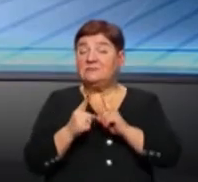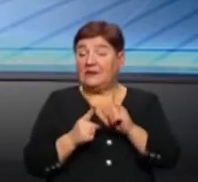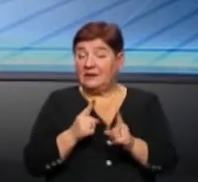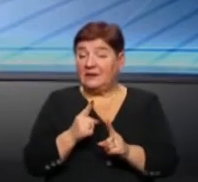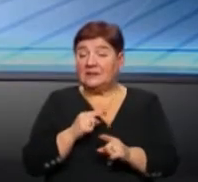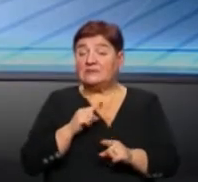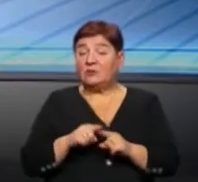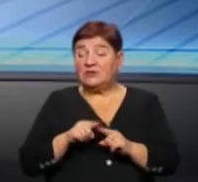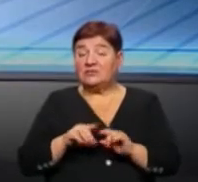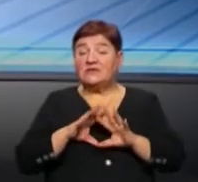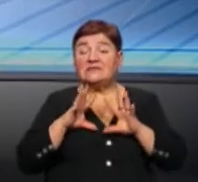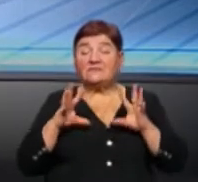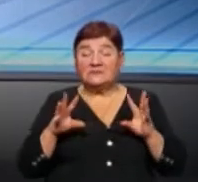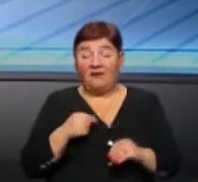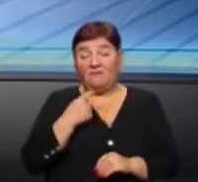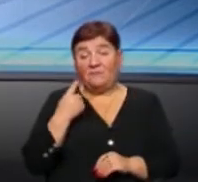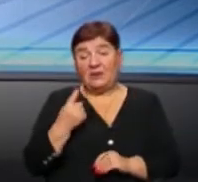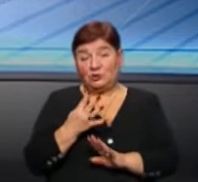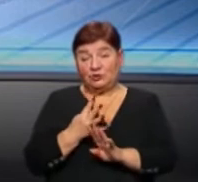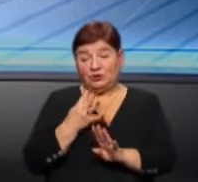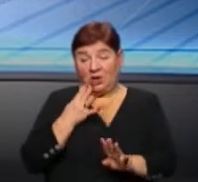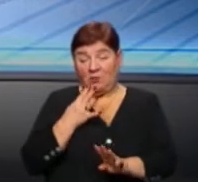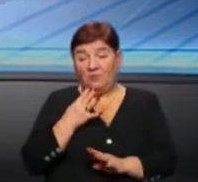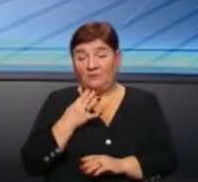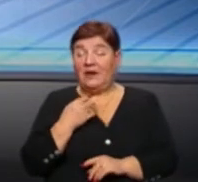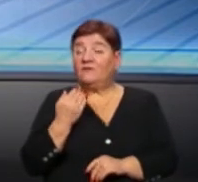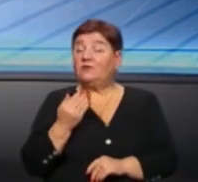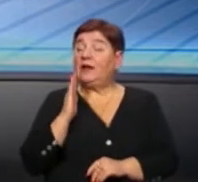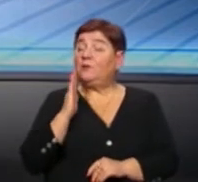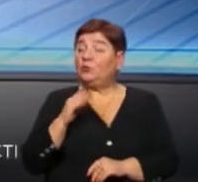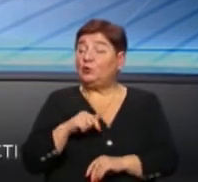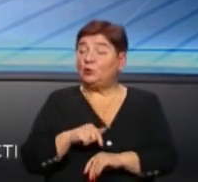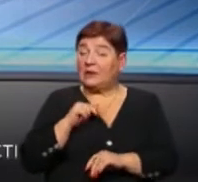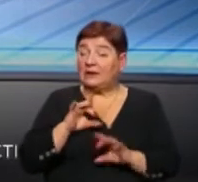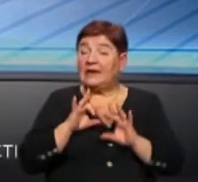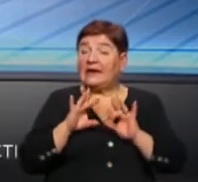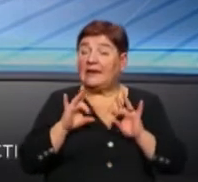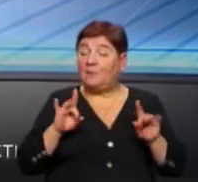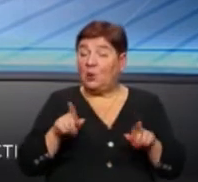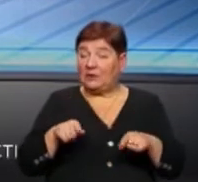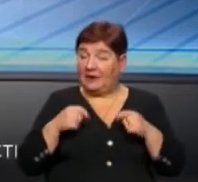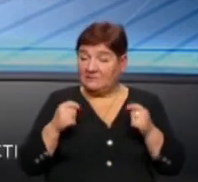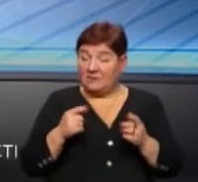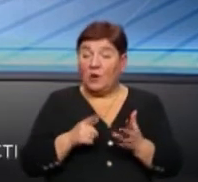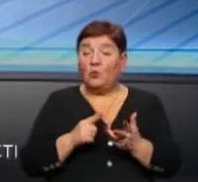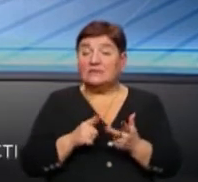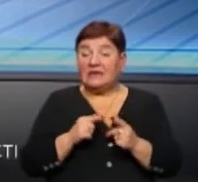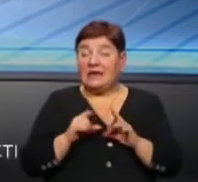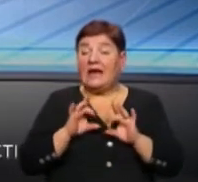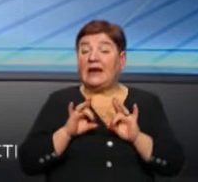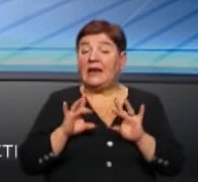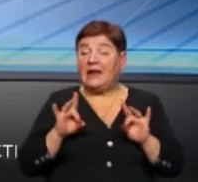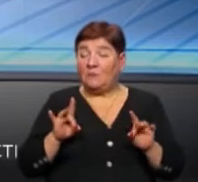не скоріше за все, а в першу чергу, я би сказав так, вони будуть торкатися рекламодавців, оскільки саме